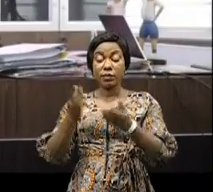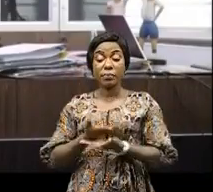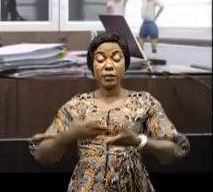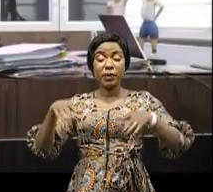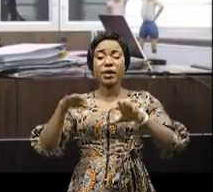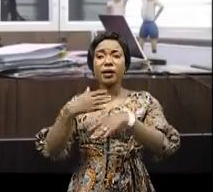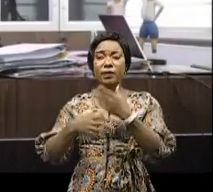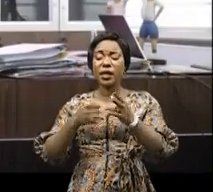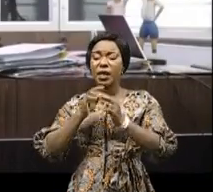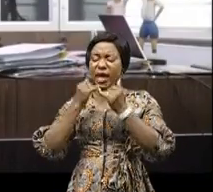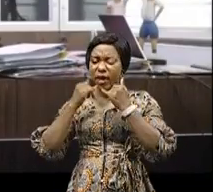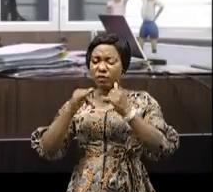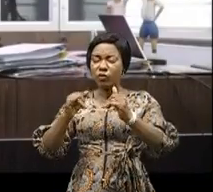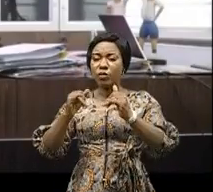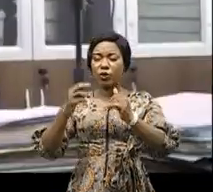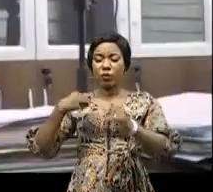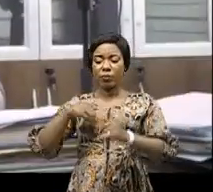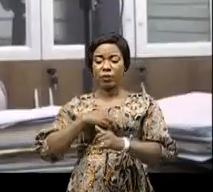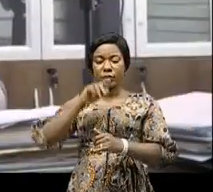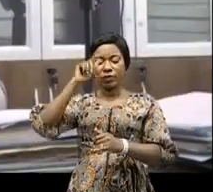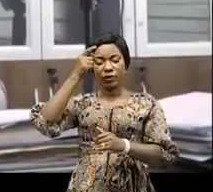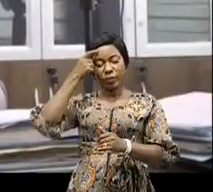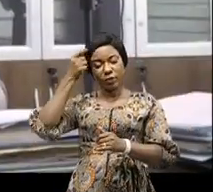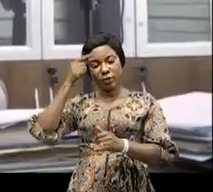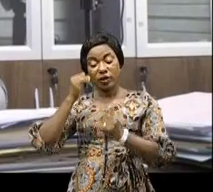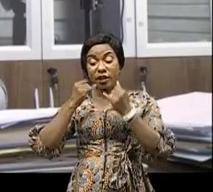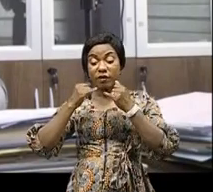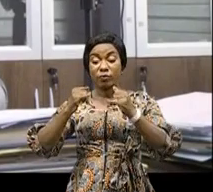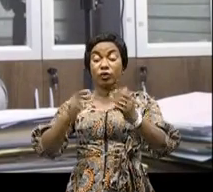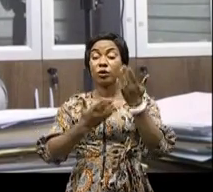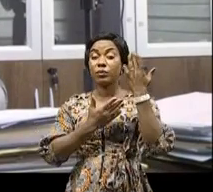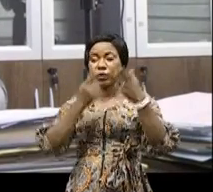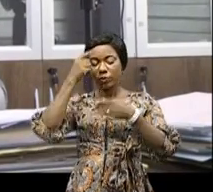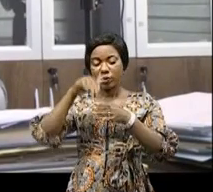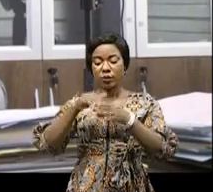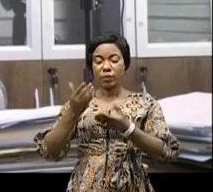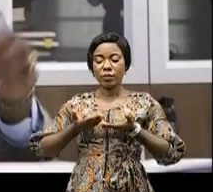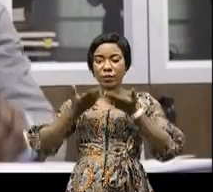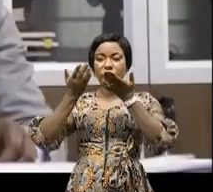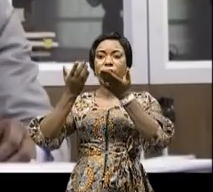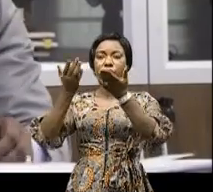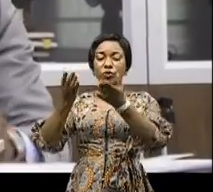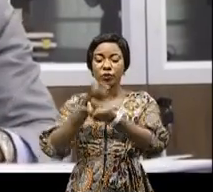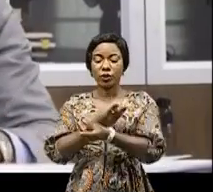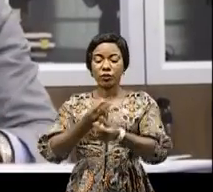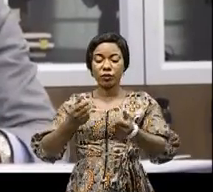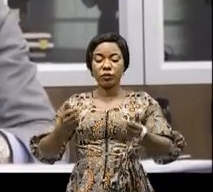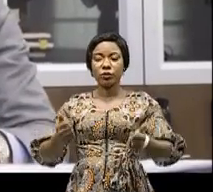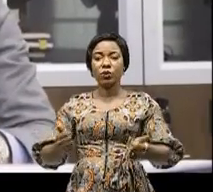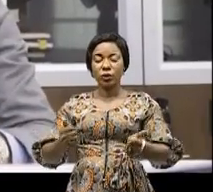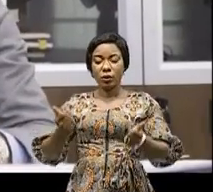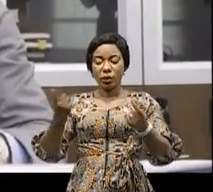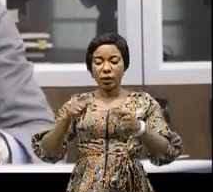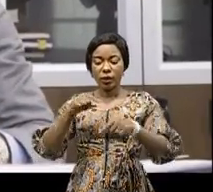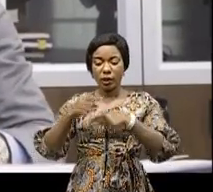fourni aux membres du gouvernement quelques informations importantes assorties de propositions des solutions. D'entrée de jeu,